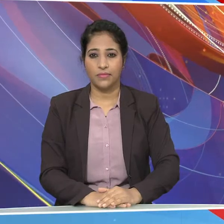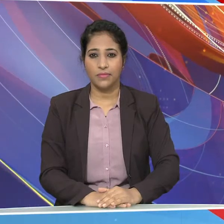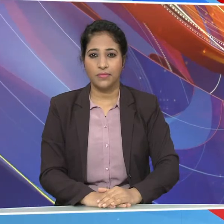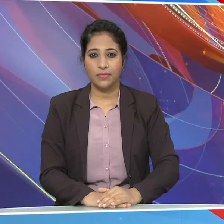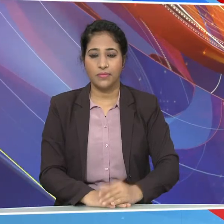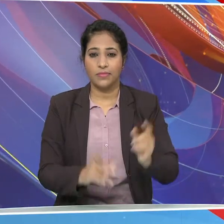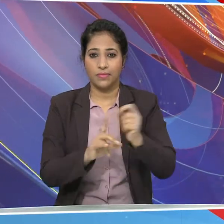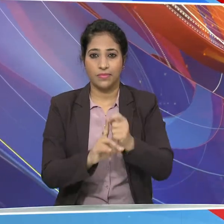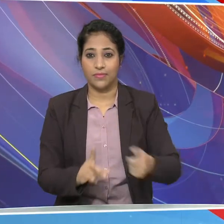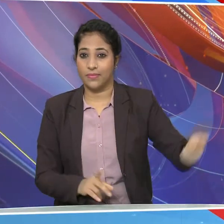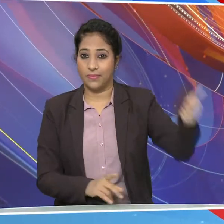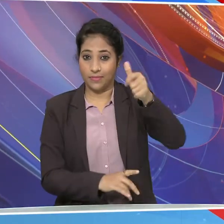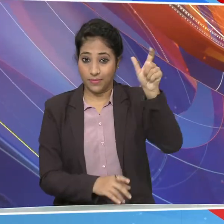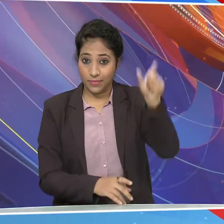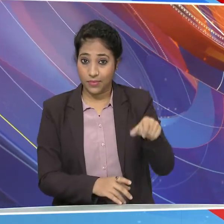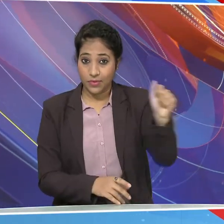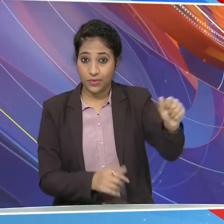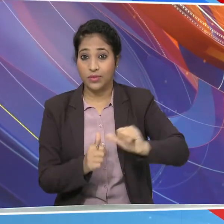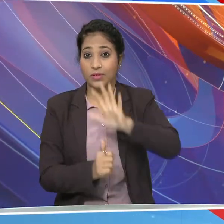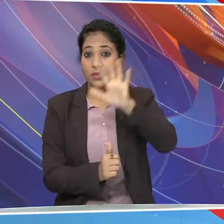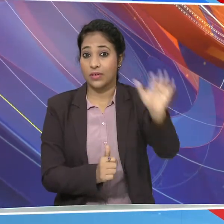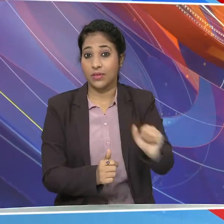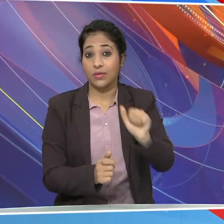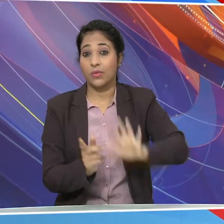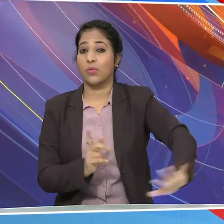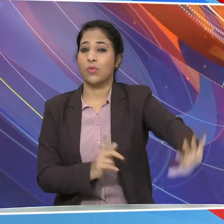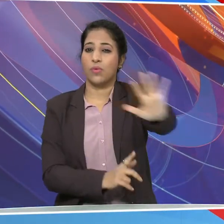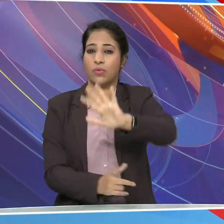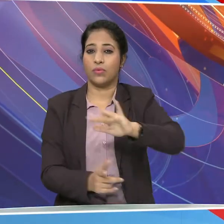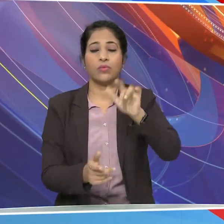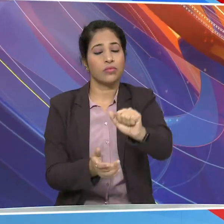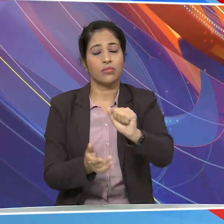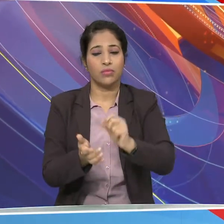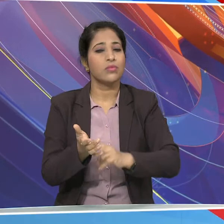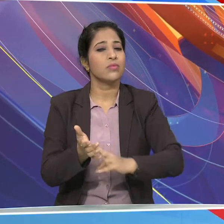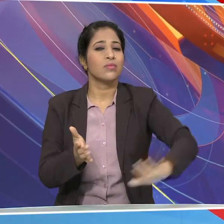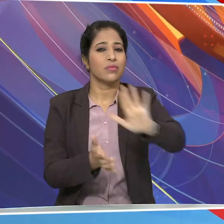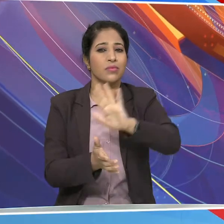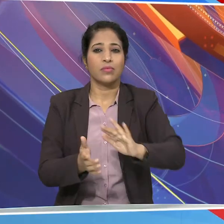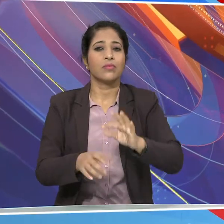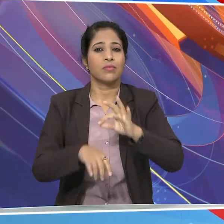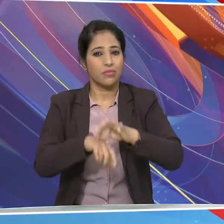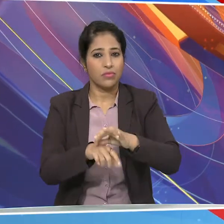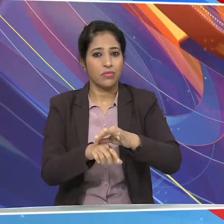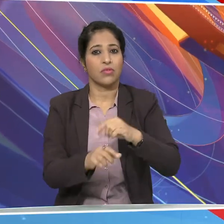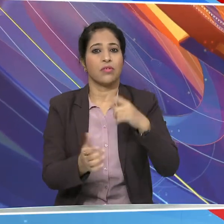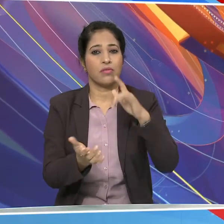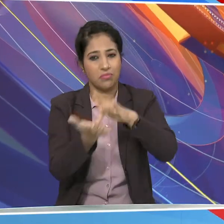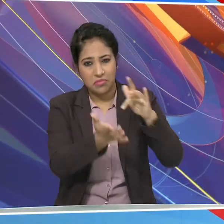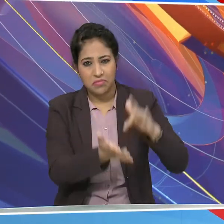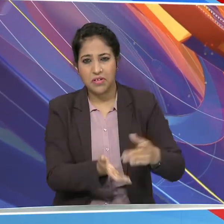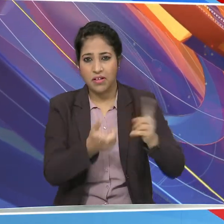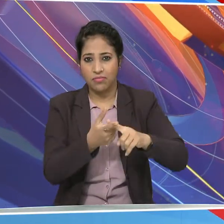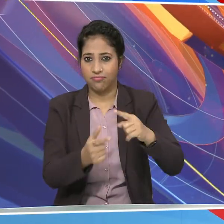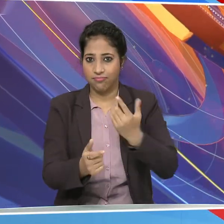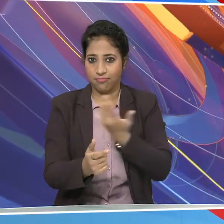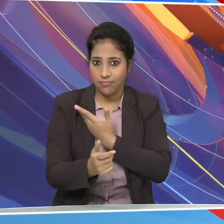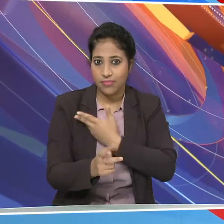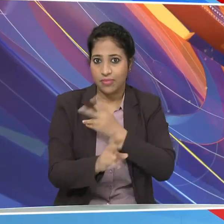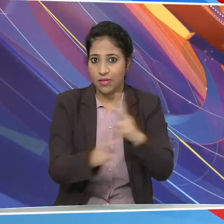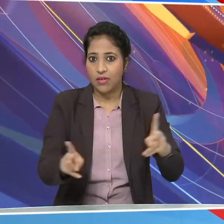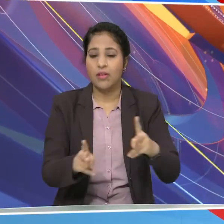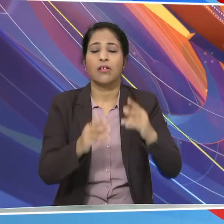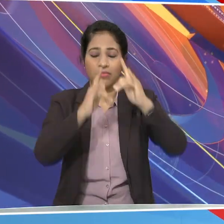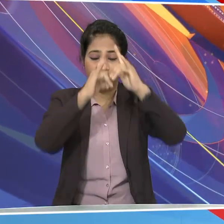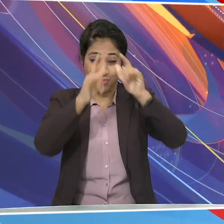राष्ट्रपती द्रौपती मुर्मू एशिया प्रशान्तिक्षेत्र की राष्ट्रे मानवधिकार संस्थानों के सम्मेलन का उध्गाटन